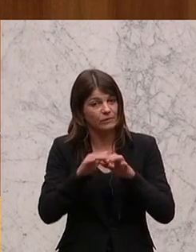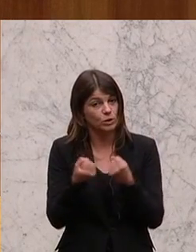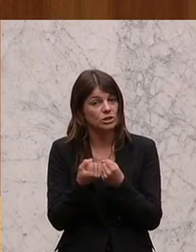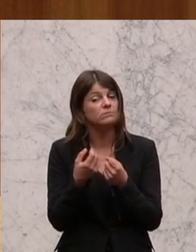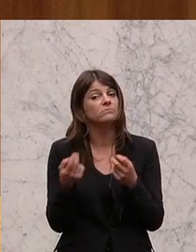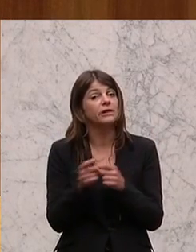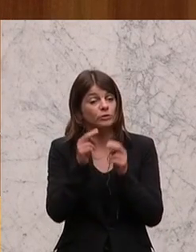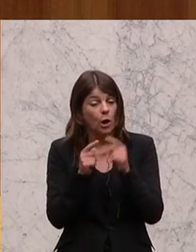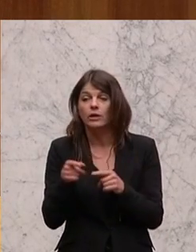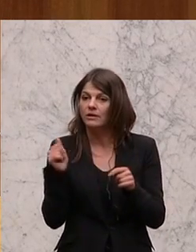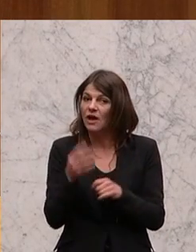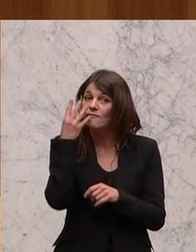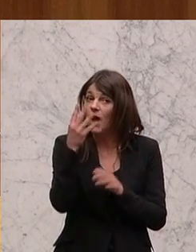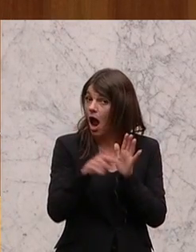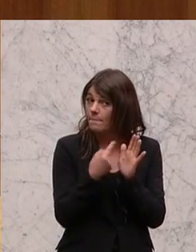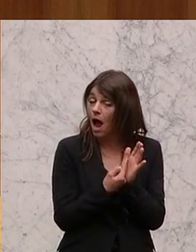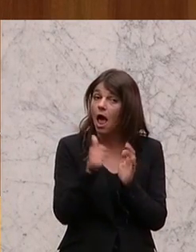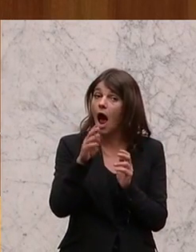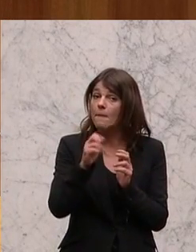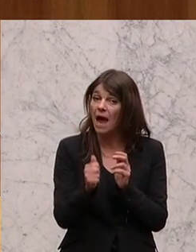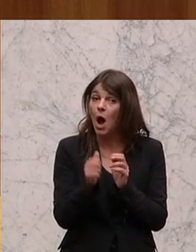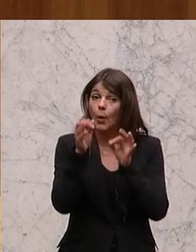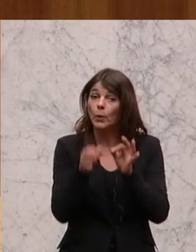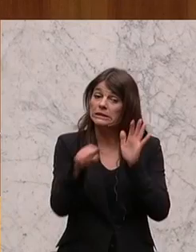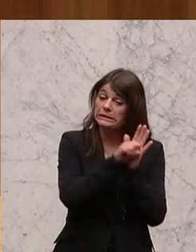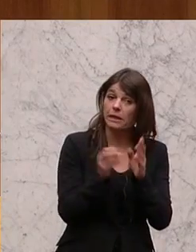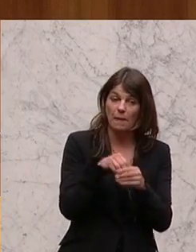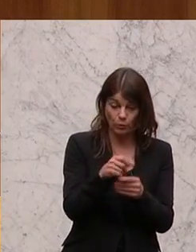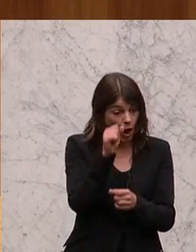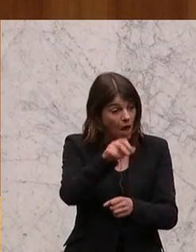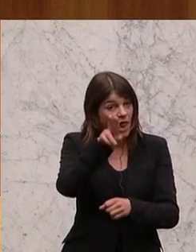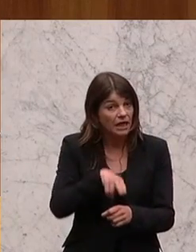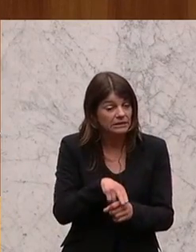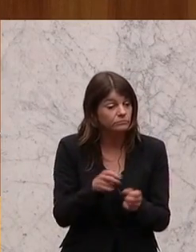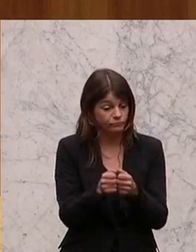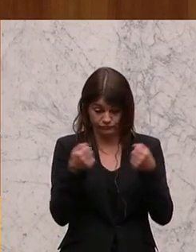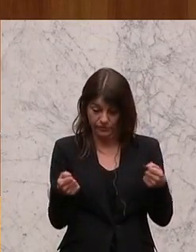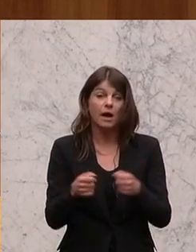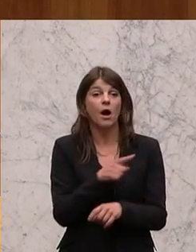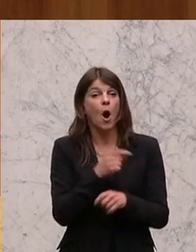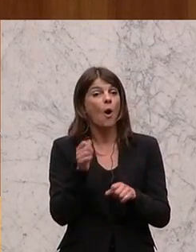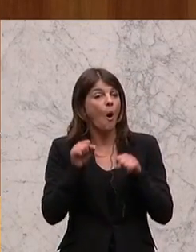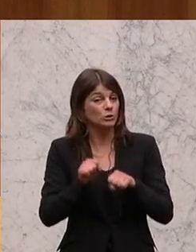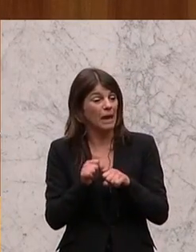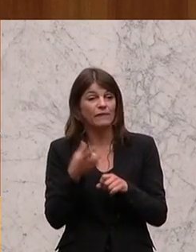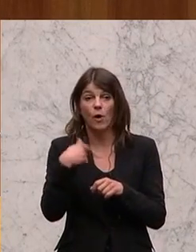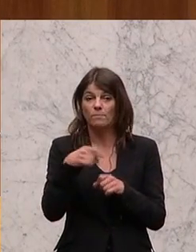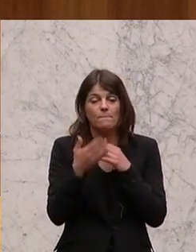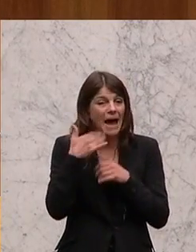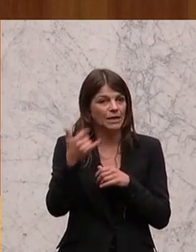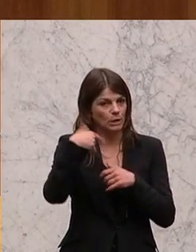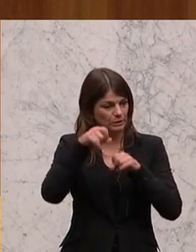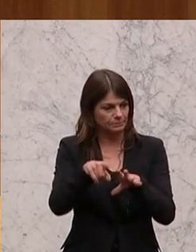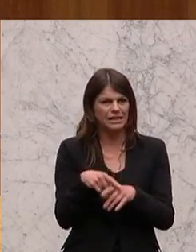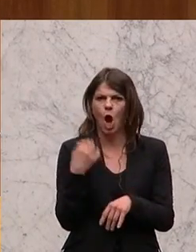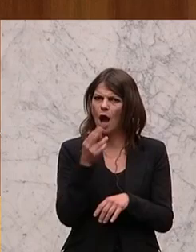-Sorten ist viermal das Amagütesiegel enthalten. Viermal nachzulesen im Konsument vom Mai 2017. Und hier frage ich, habe